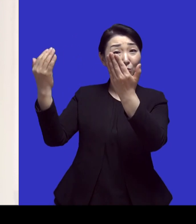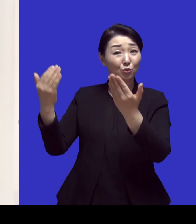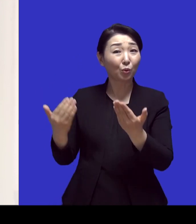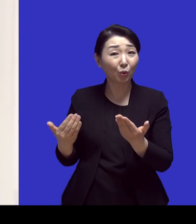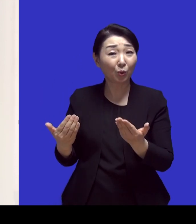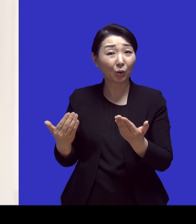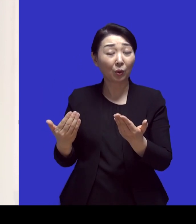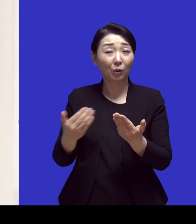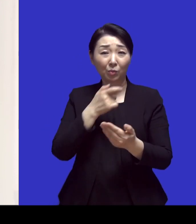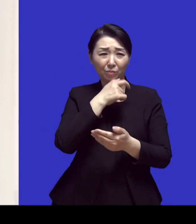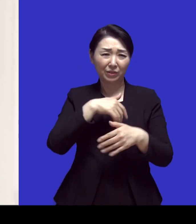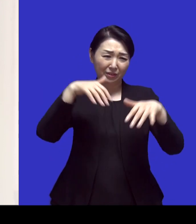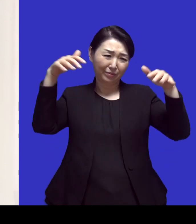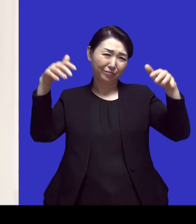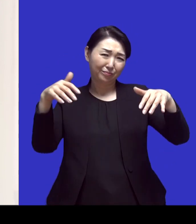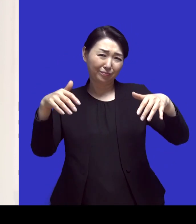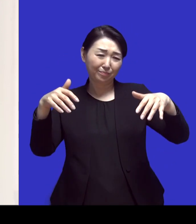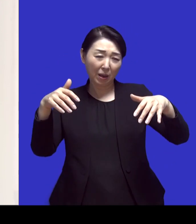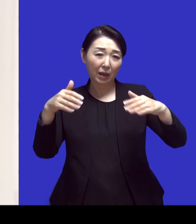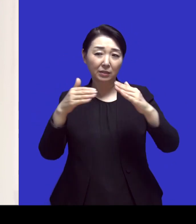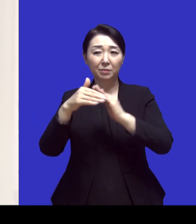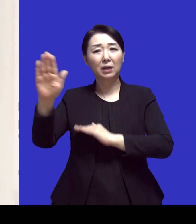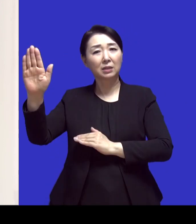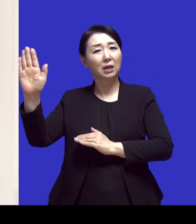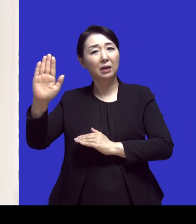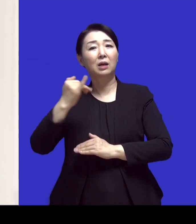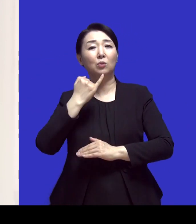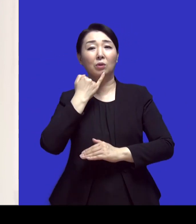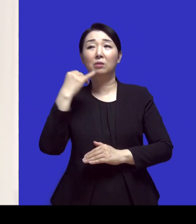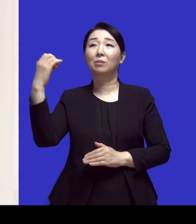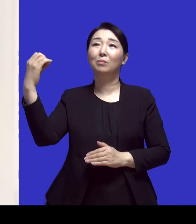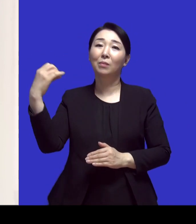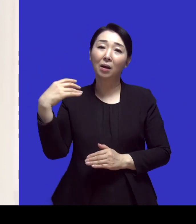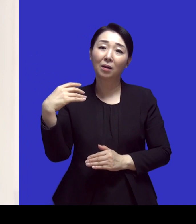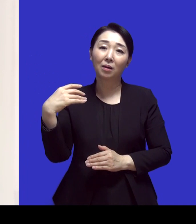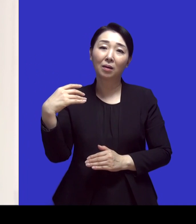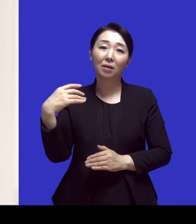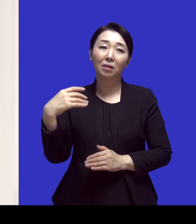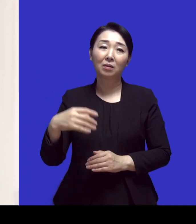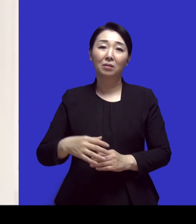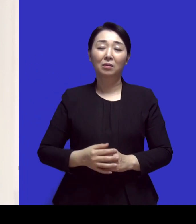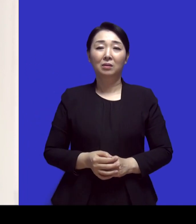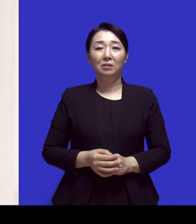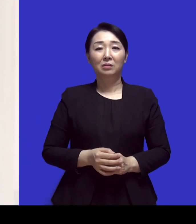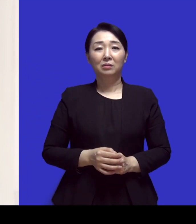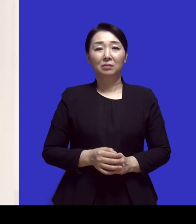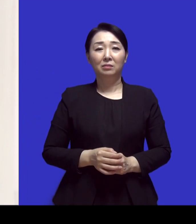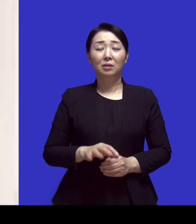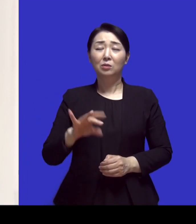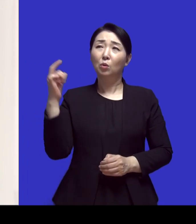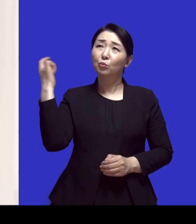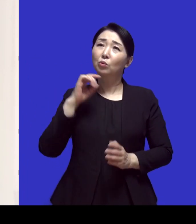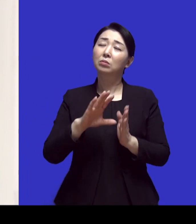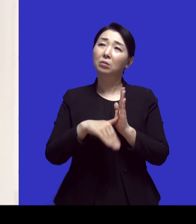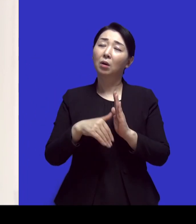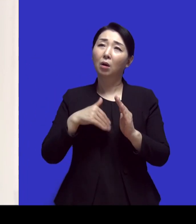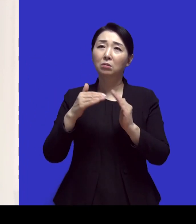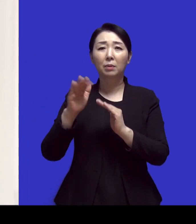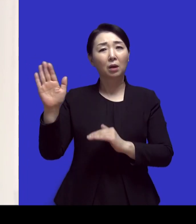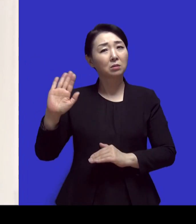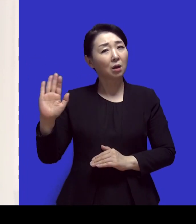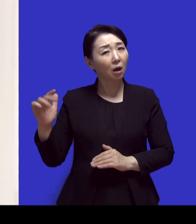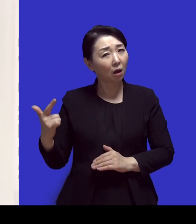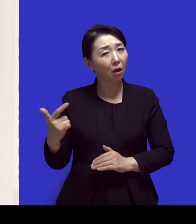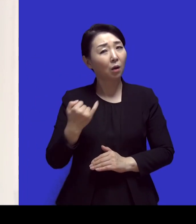비가 쏟아진다고 해서 집으로 가지 않아도 돼 그러시는 거예요 그래서 그 처음 들었을 때는 어 집에 안 가도